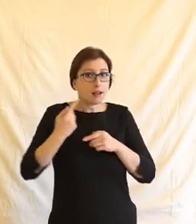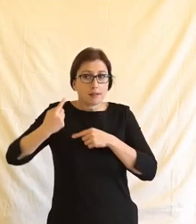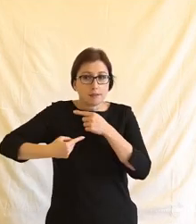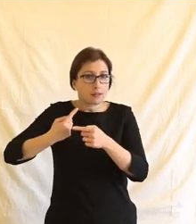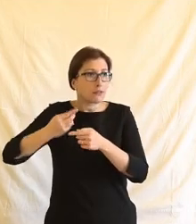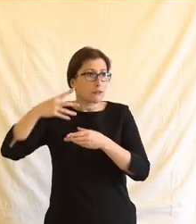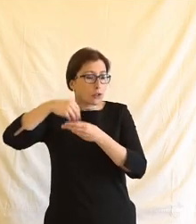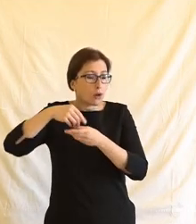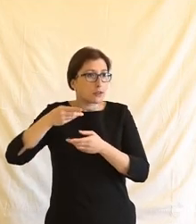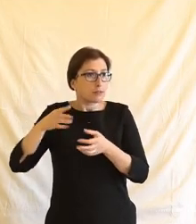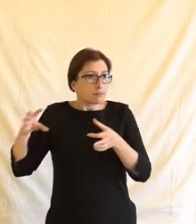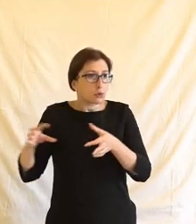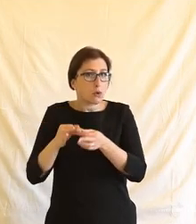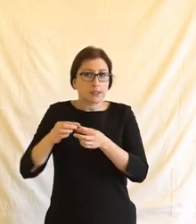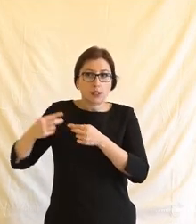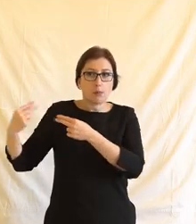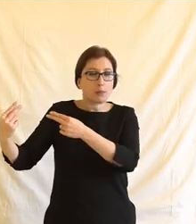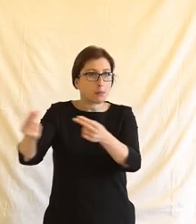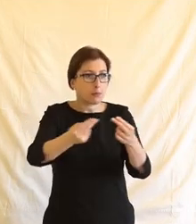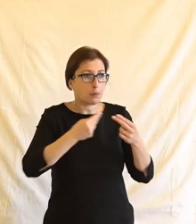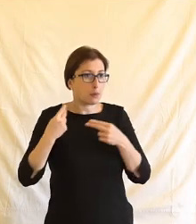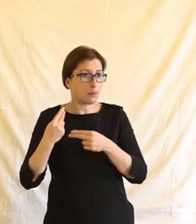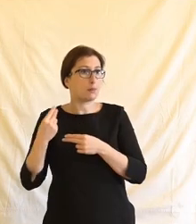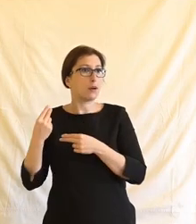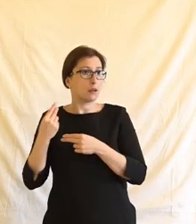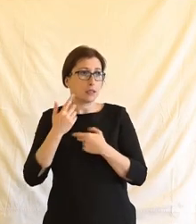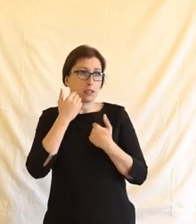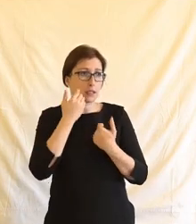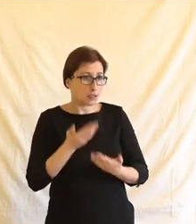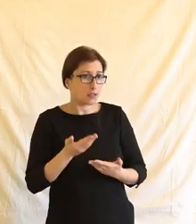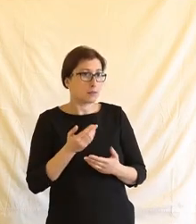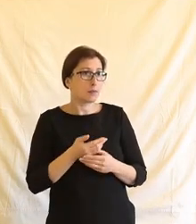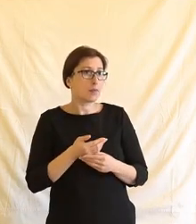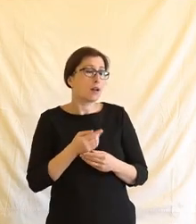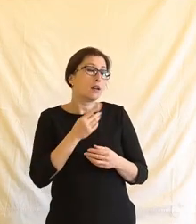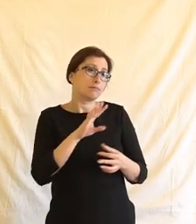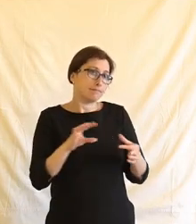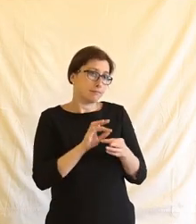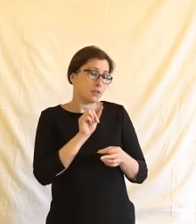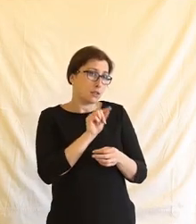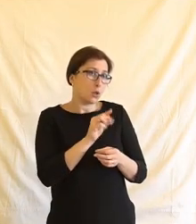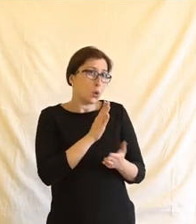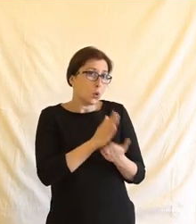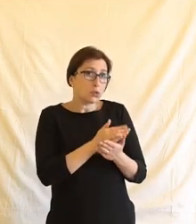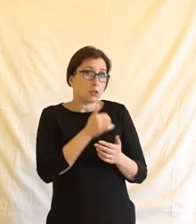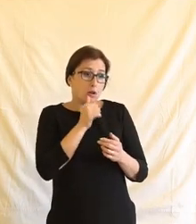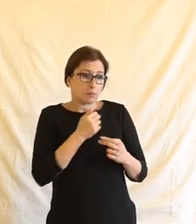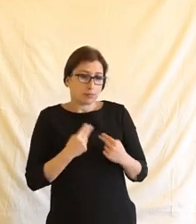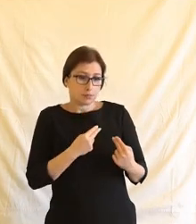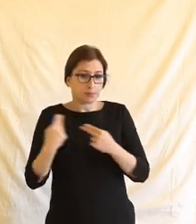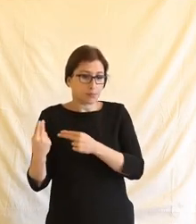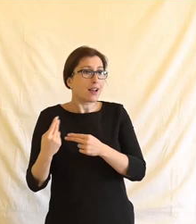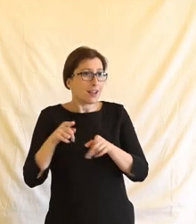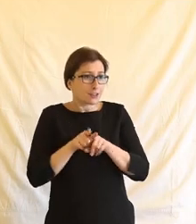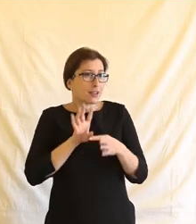nějakým interním prostě nějakou diskuzí a tak dál. Takže vlastně já myslím, že to není jenom jako role jedna a druhá, ale vlastně je tam